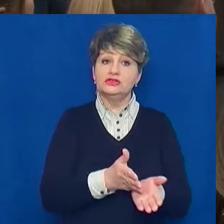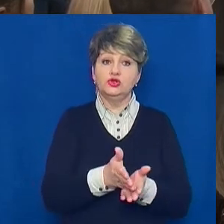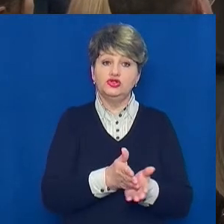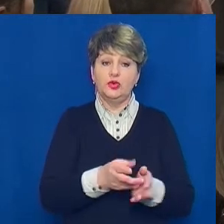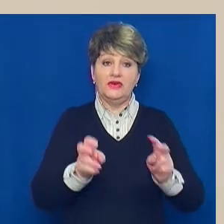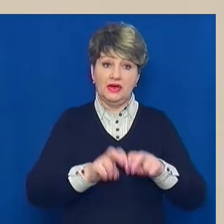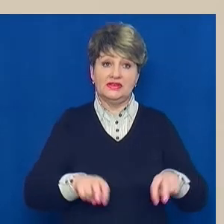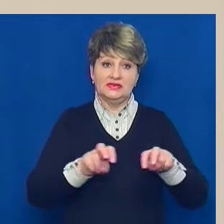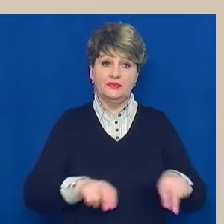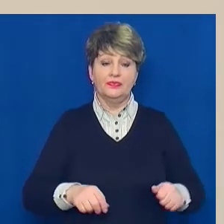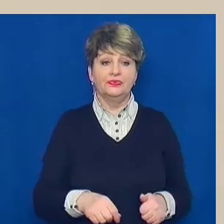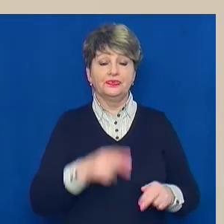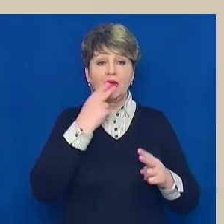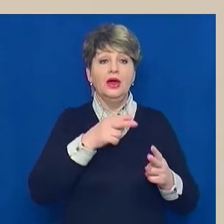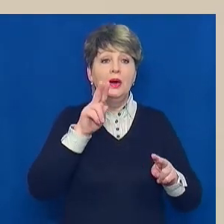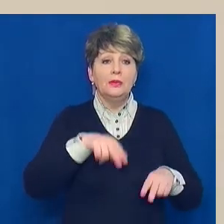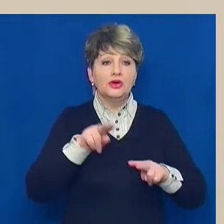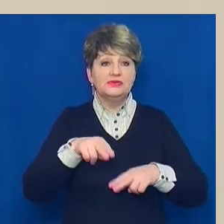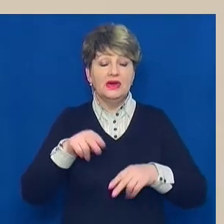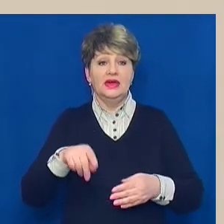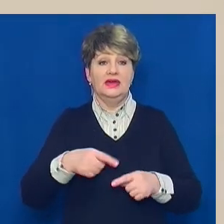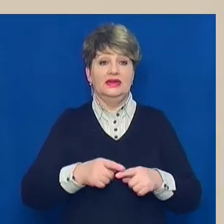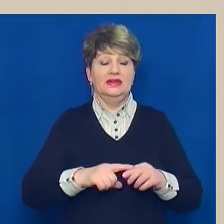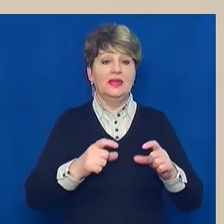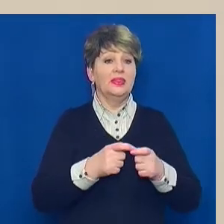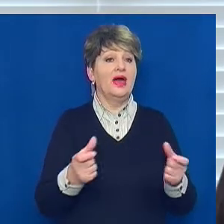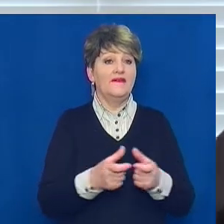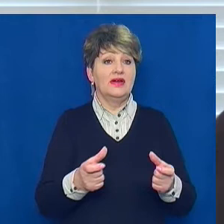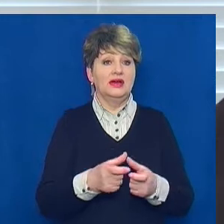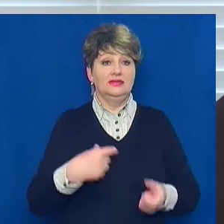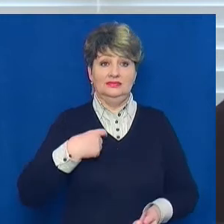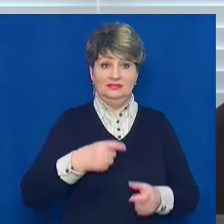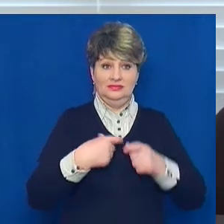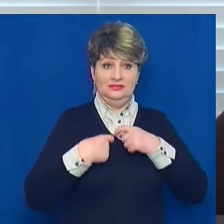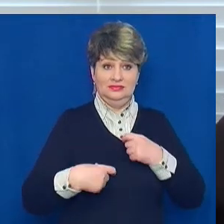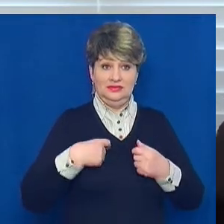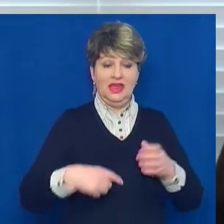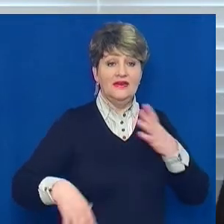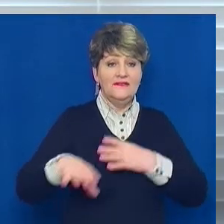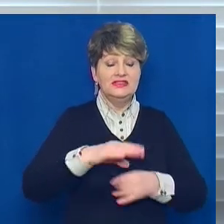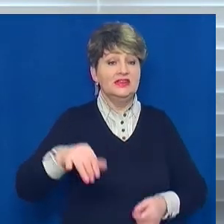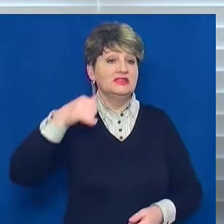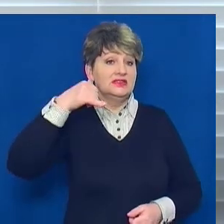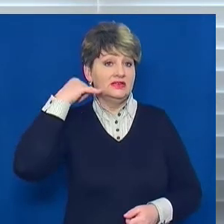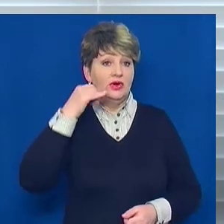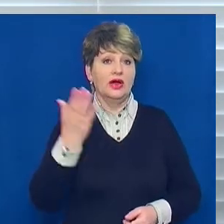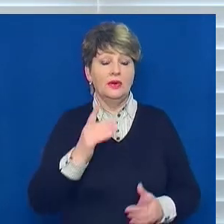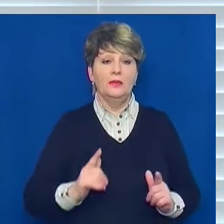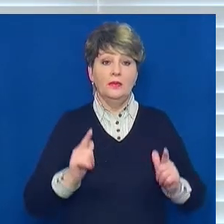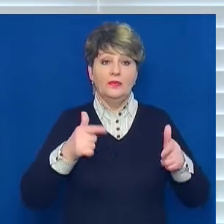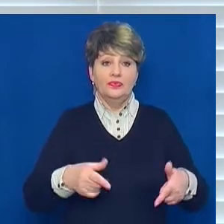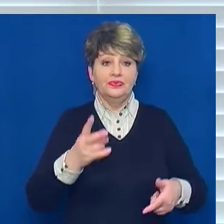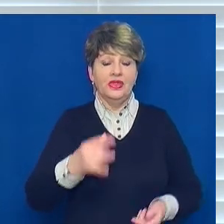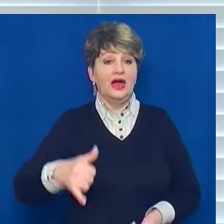розслідування. Переглянуто записи діпс-навігатора. Всі телефонні дзвінки, які поступають на телефонну лінію